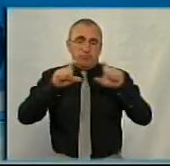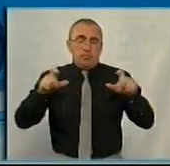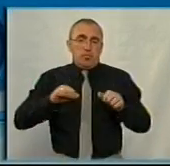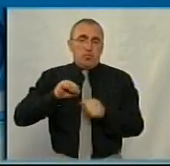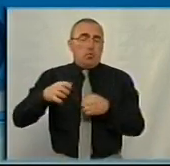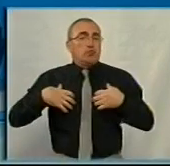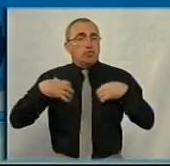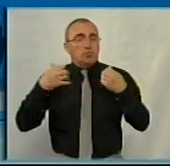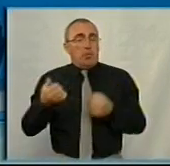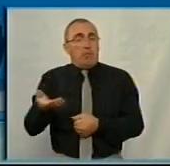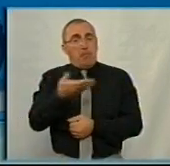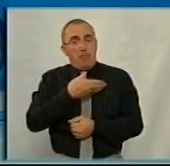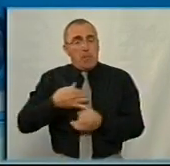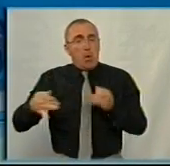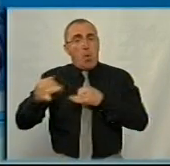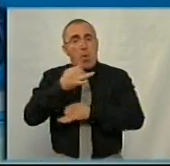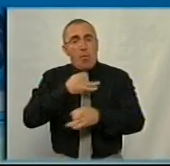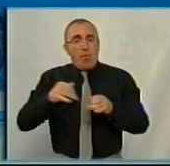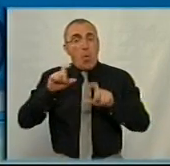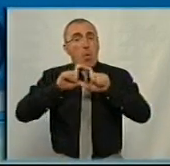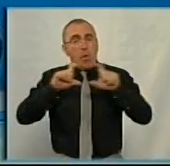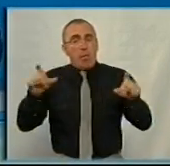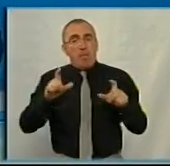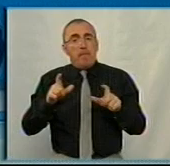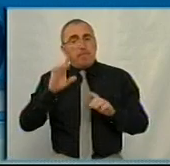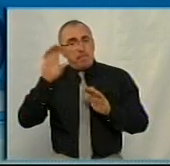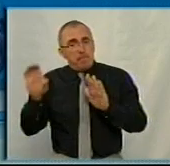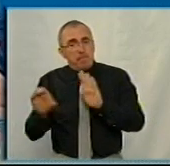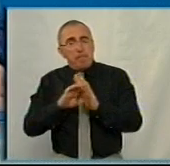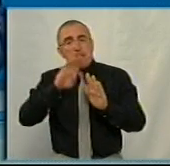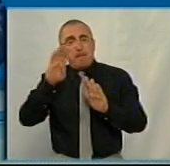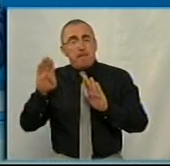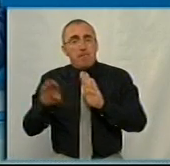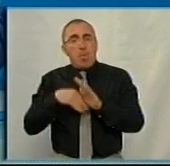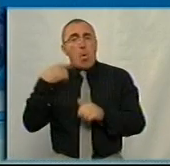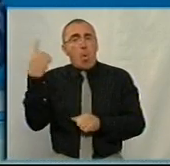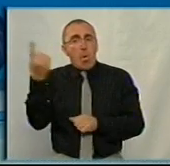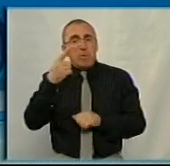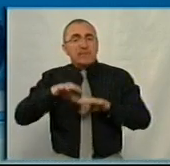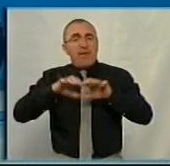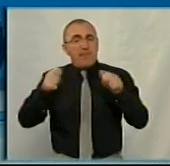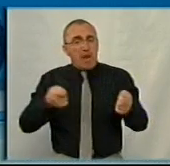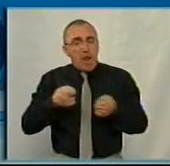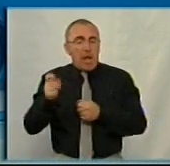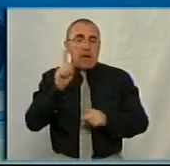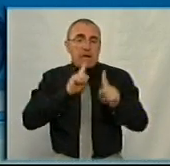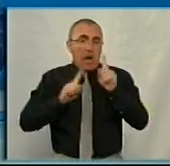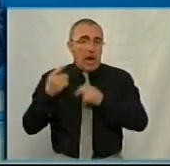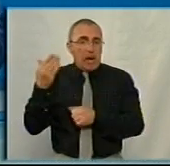'я. Тому сьогодні ми говоримо саме про заклади, які підпорядковані саме обласній владі, обласній раді,